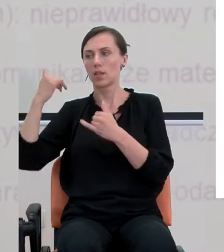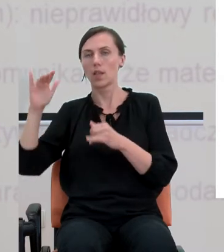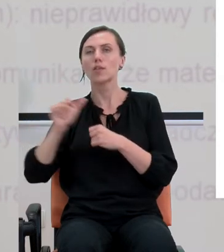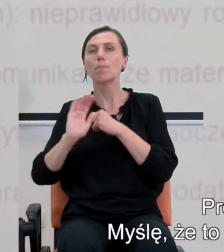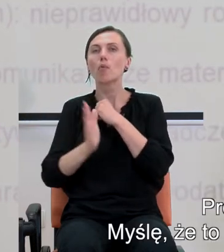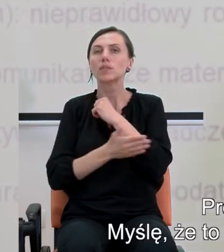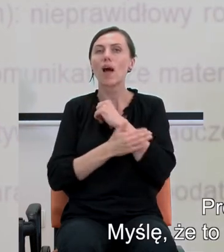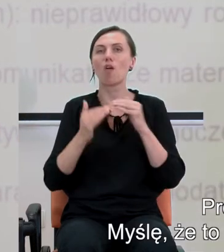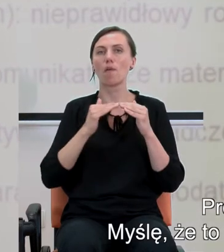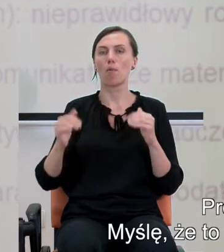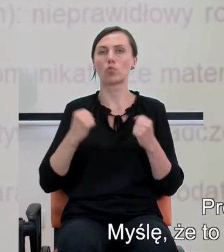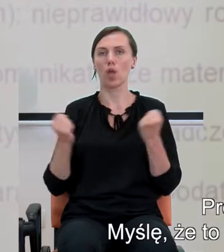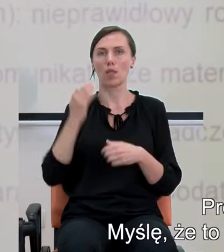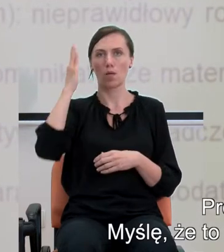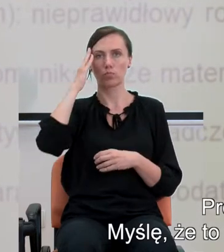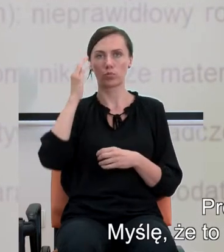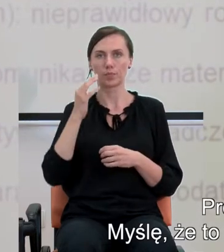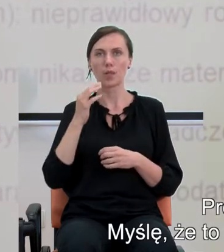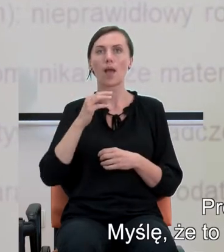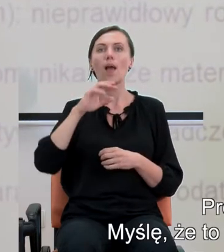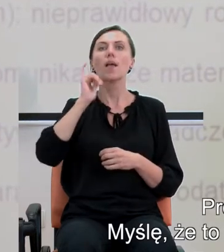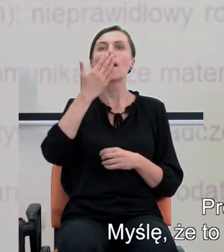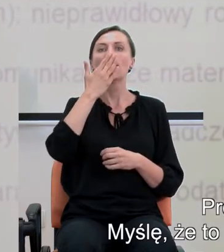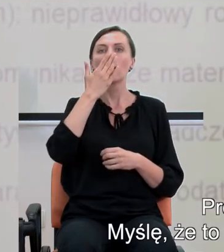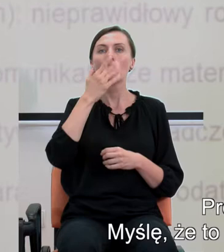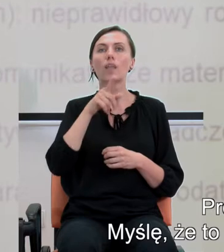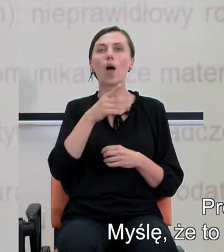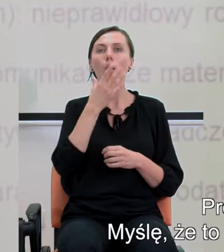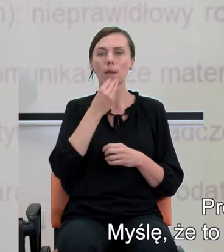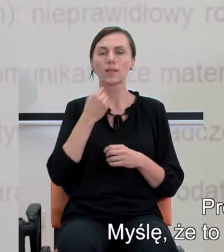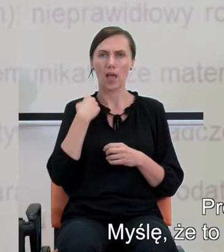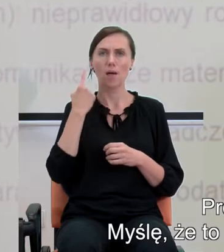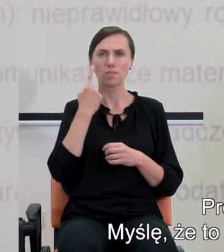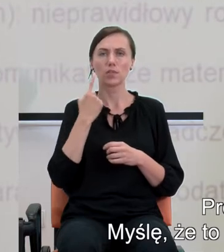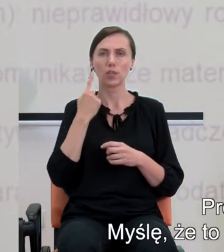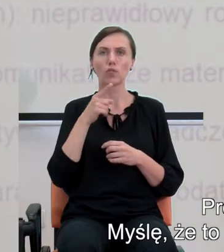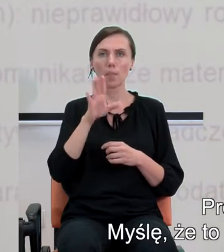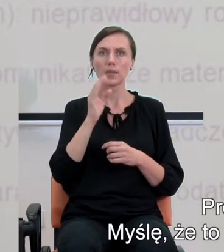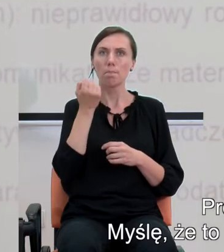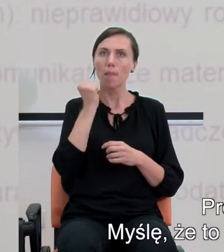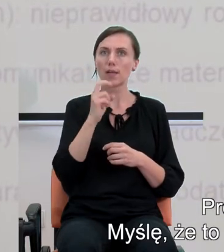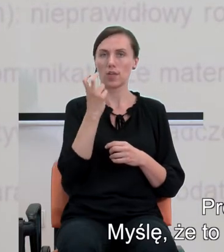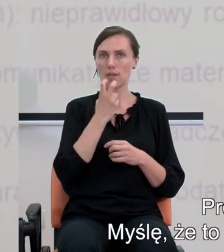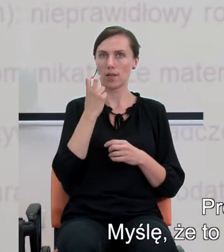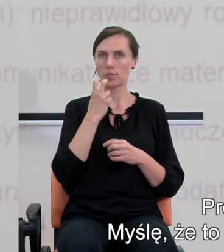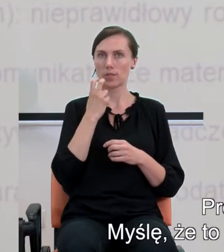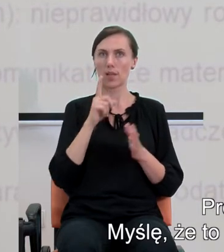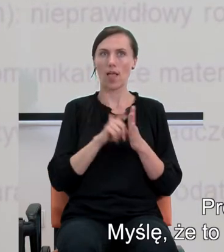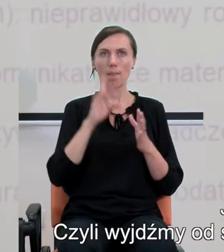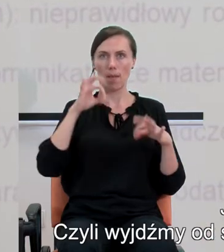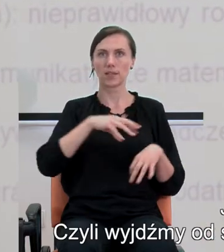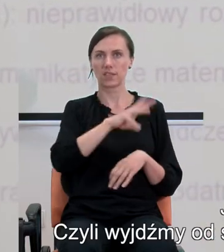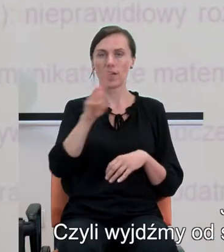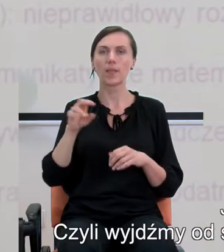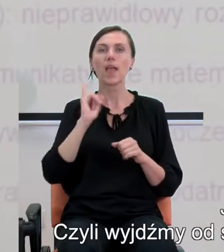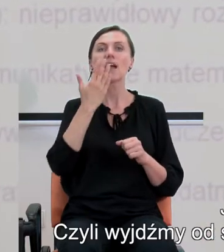poziomie. Proszę Państwa, jak wygląda ten obraz? Myślę, że to będzie bardziej interesujące nawet dla Państwa. Jak